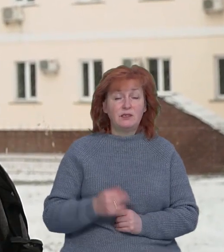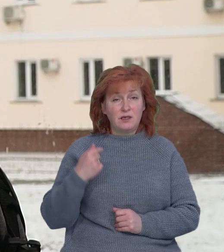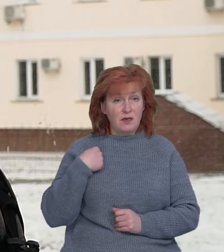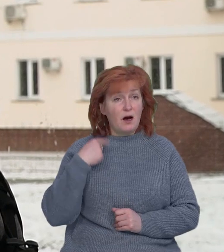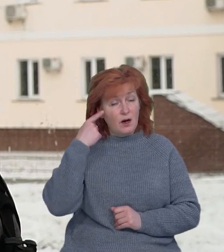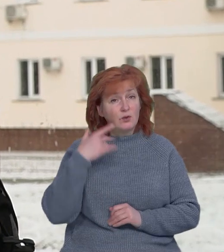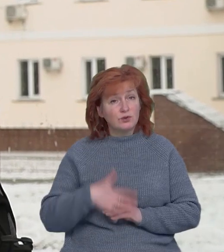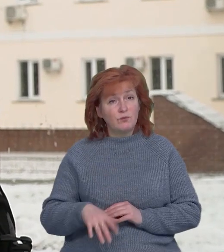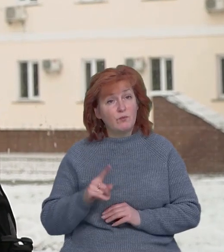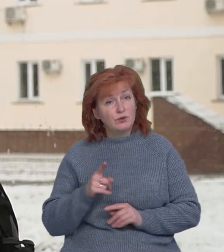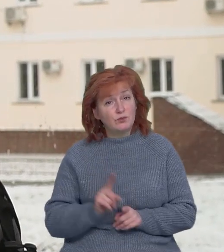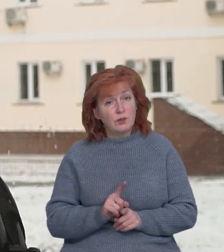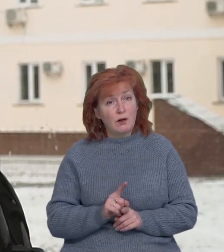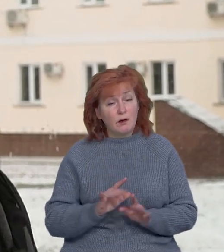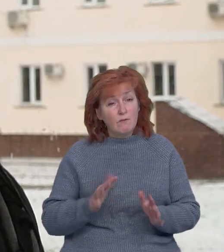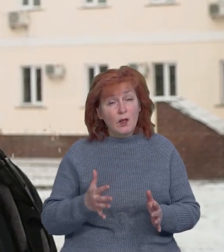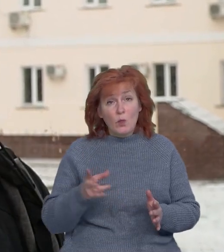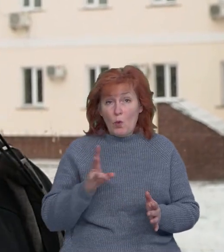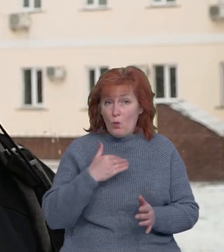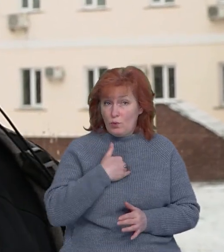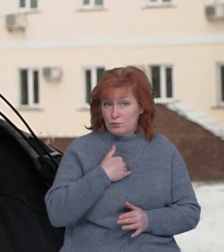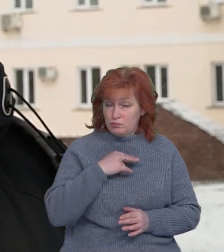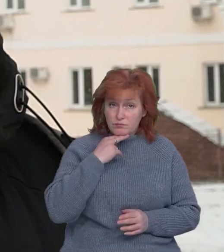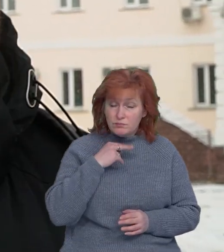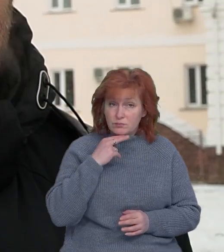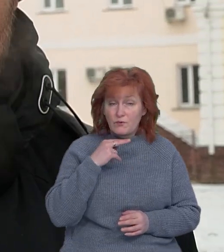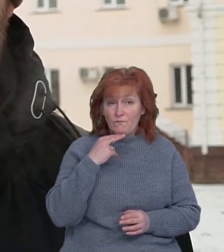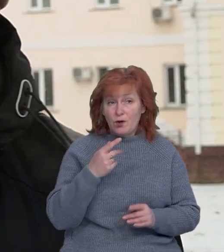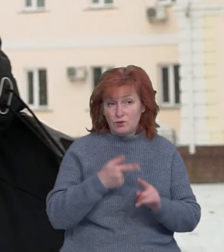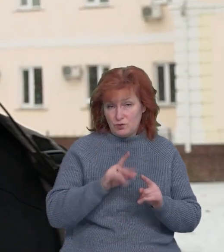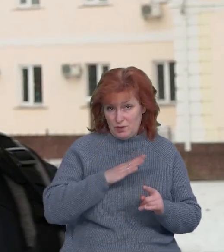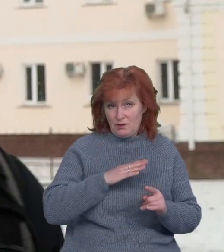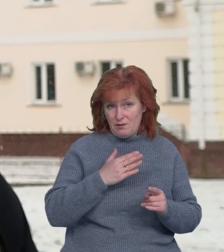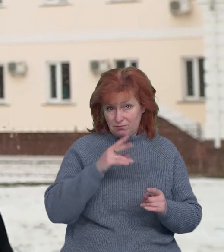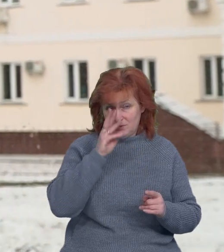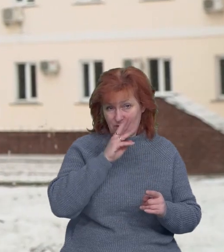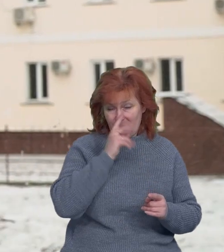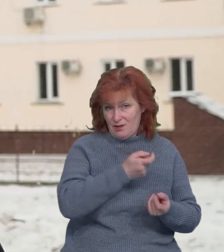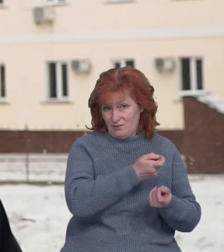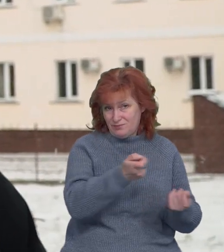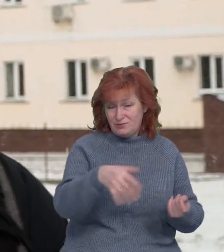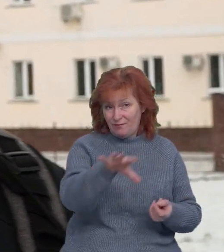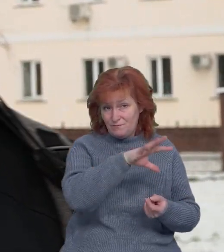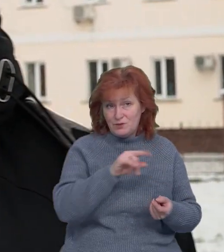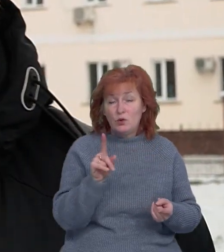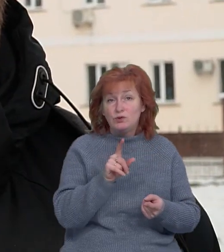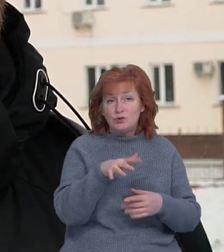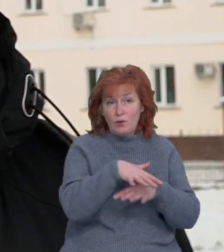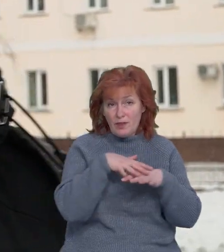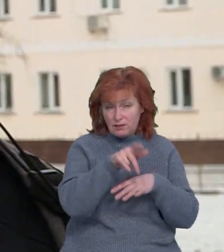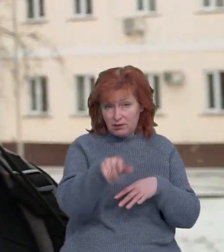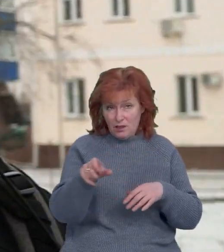зробити, але хочу звернути увагу на те, які зараз мінімальні зарплати. І що взагалі собі може дозволити